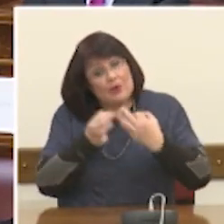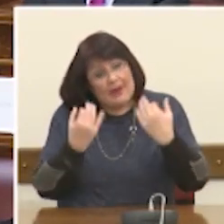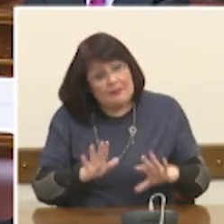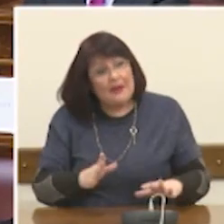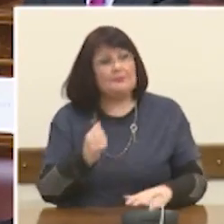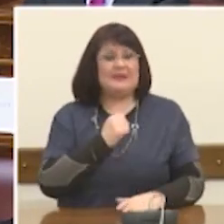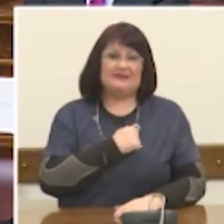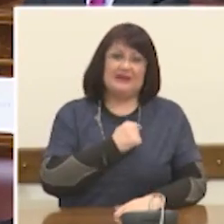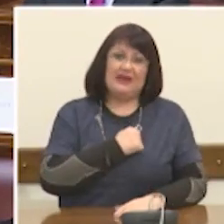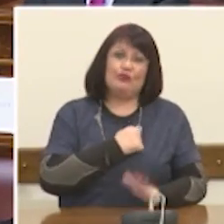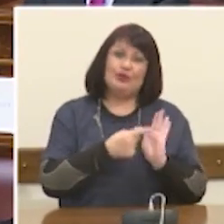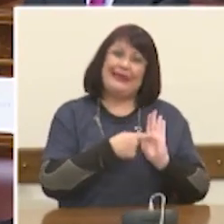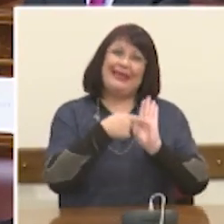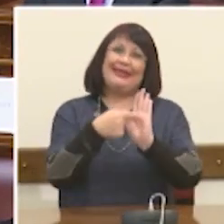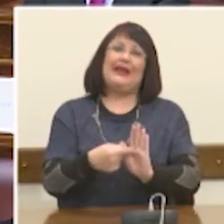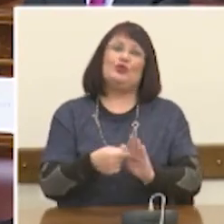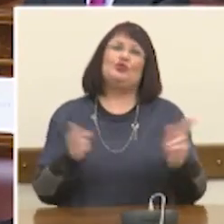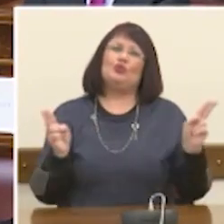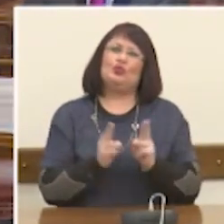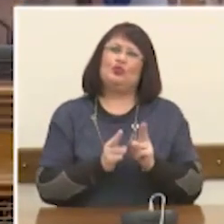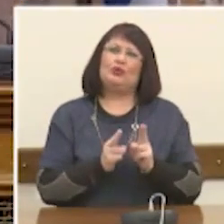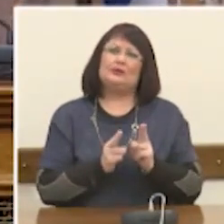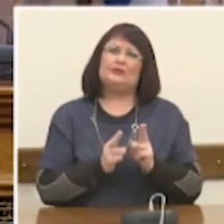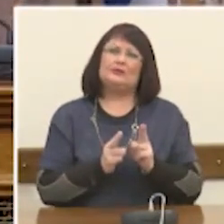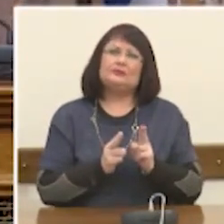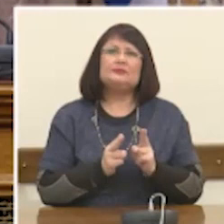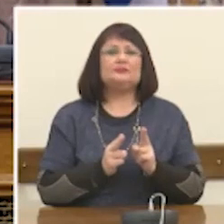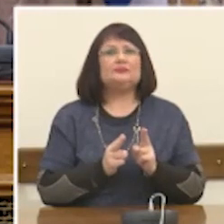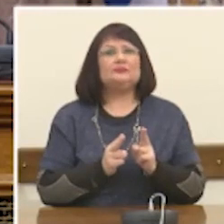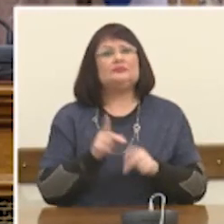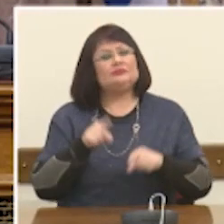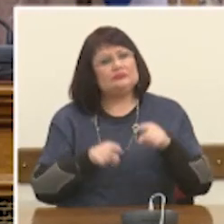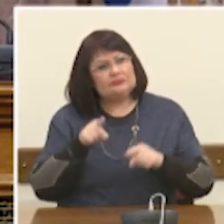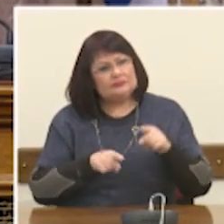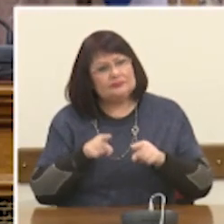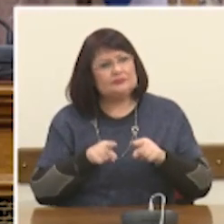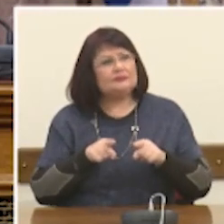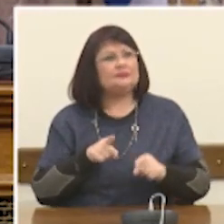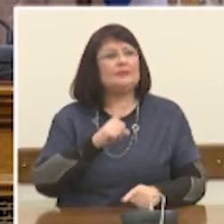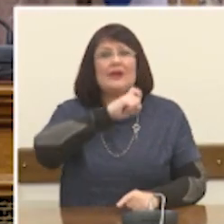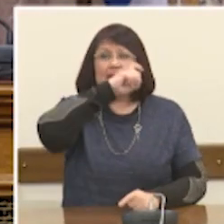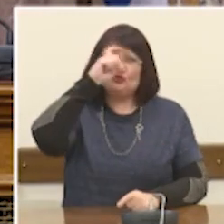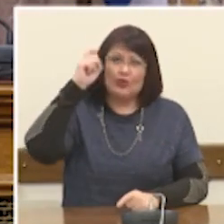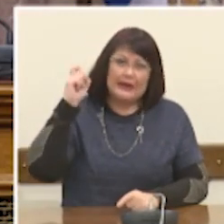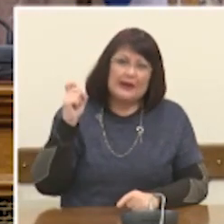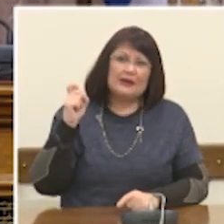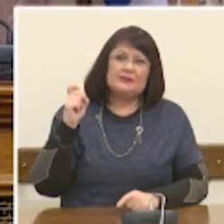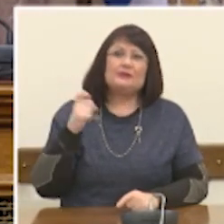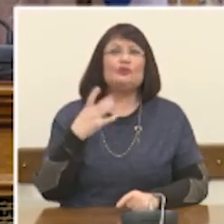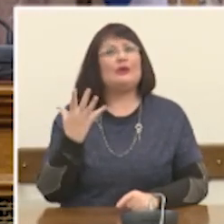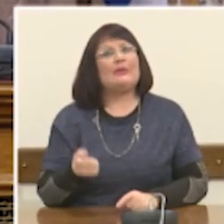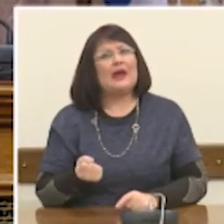ότι αποτυπώνουν πολύ συνοπτικά, τολμώ να πω πολύ αποσπασματικά, τη δυσκολία που υπάρχει στο να